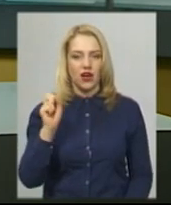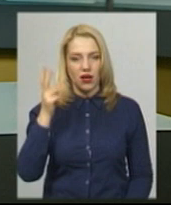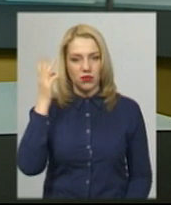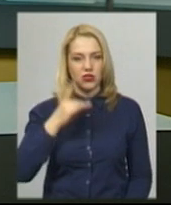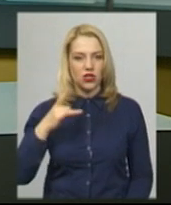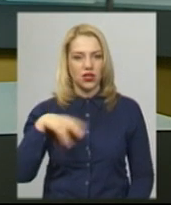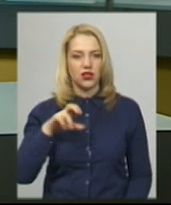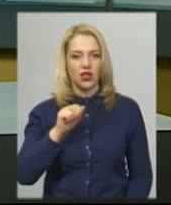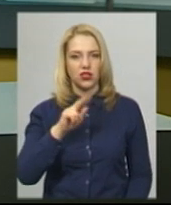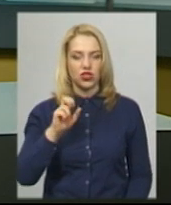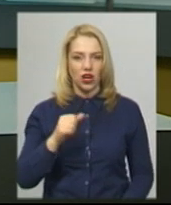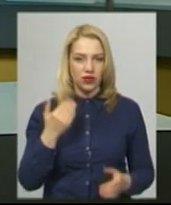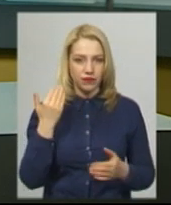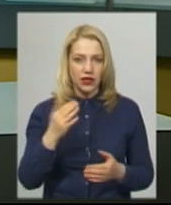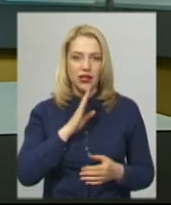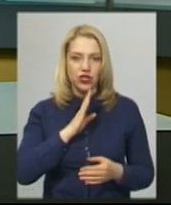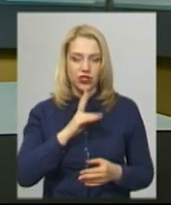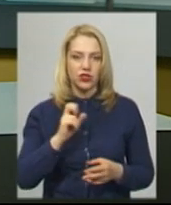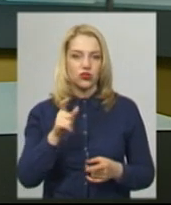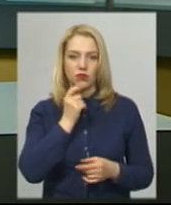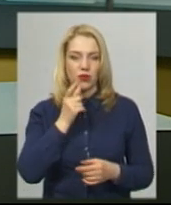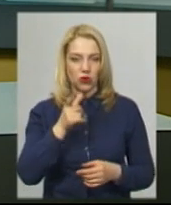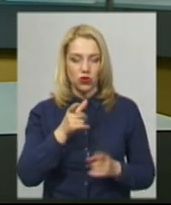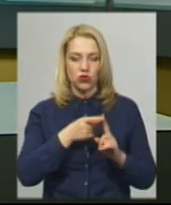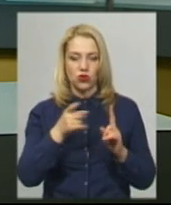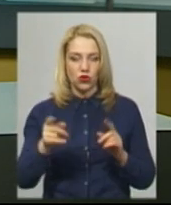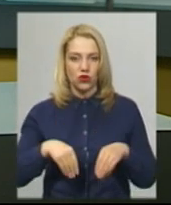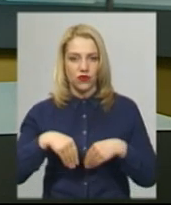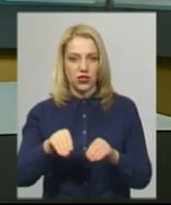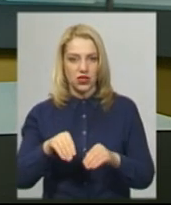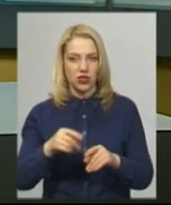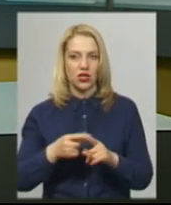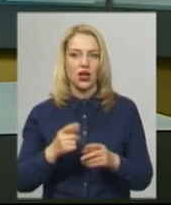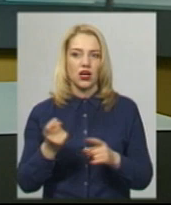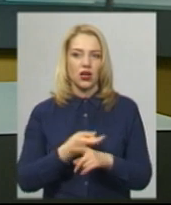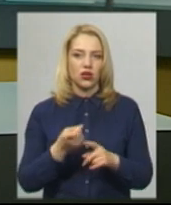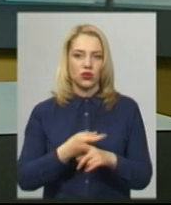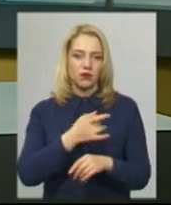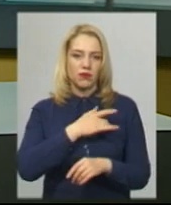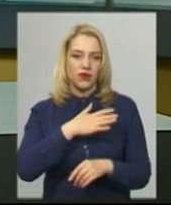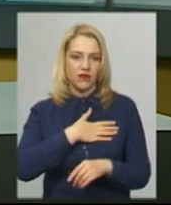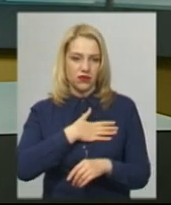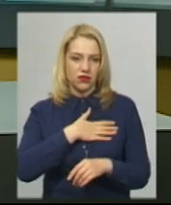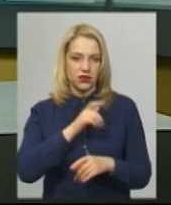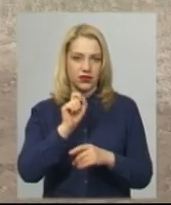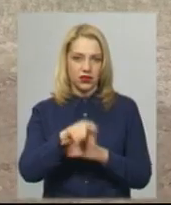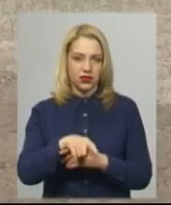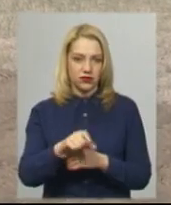хмельничанки Валентини Мордик. Щоби не прогавити строки висадки картоплі, жінка найняла до села приватний транспорт.